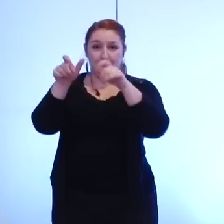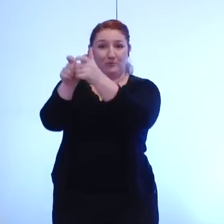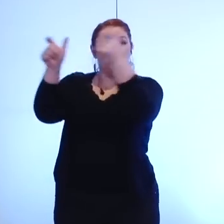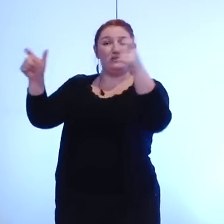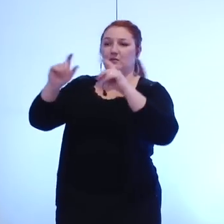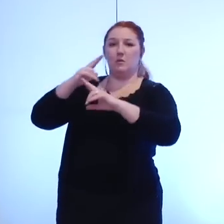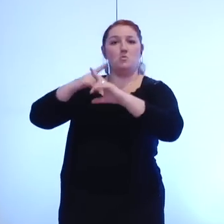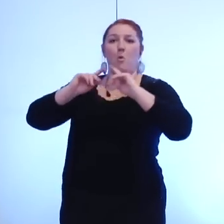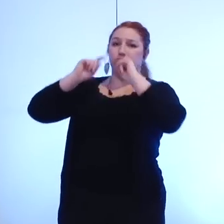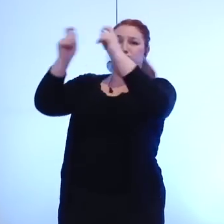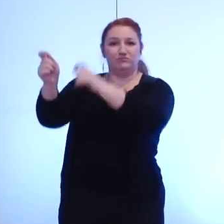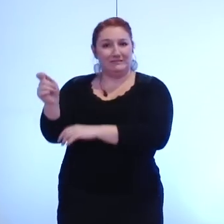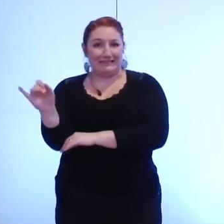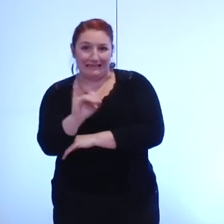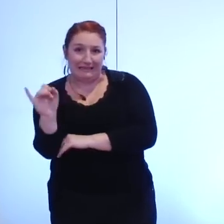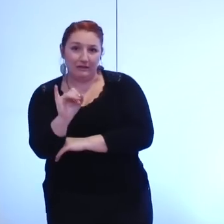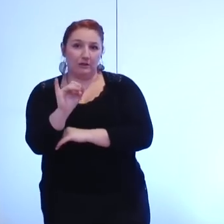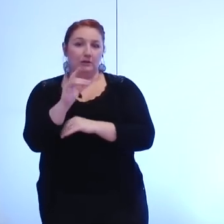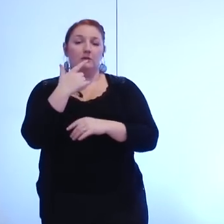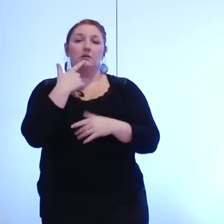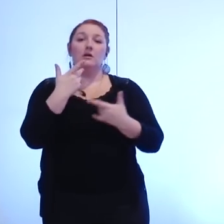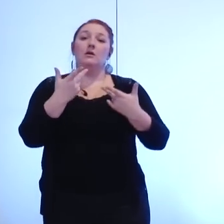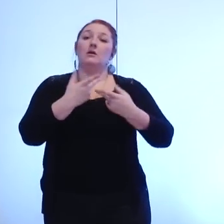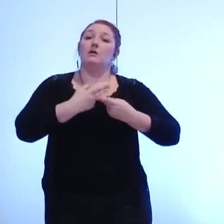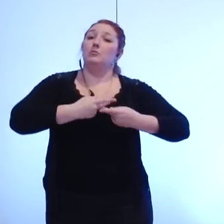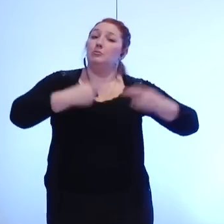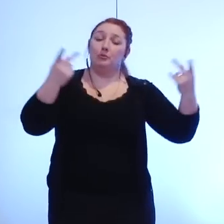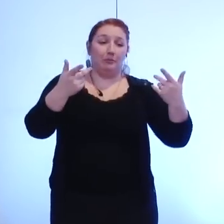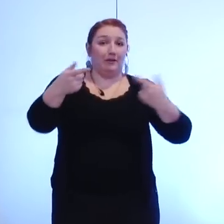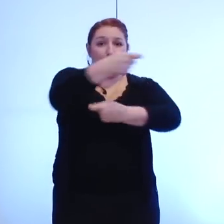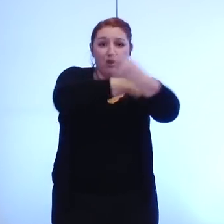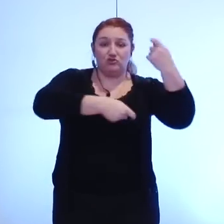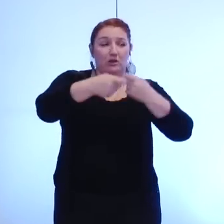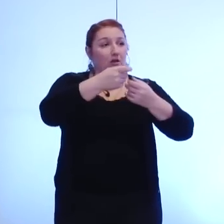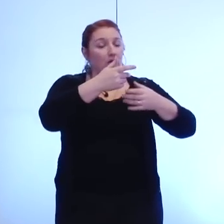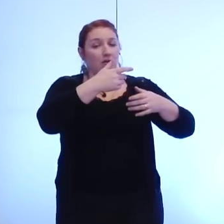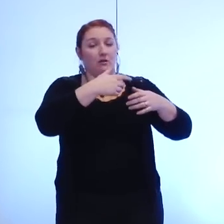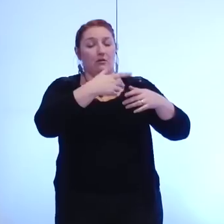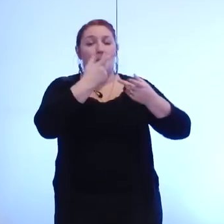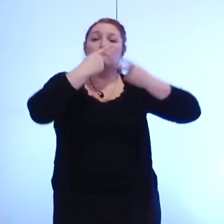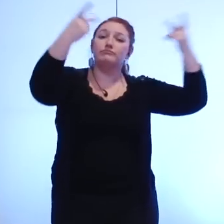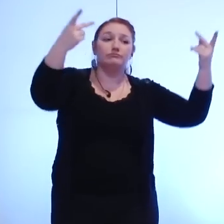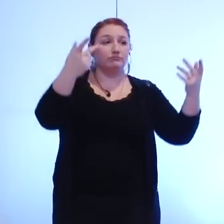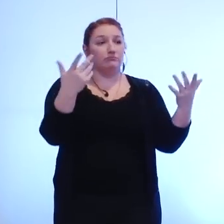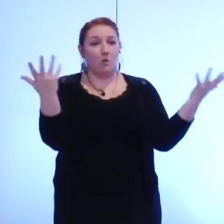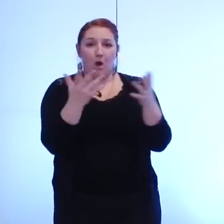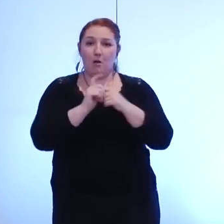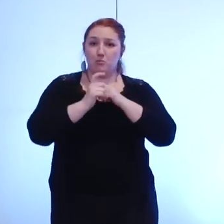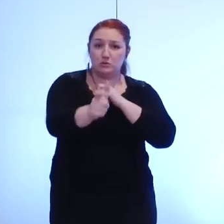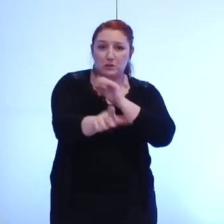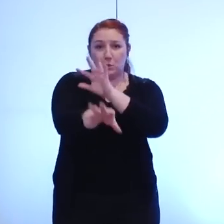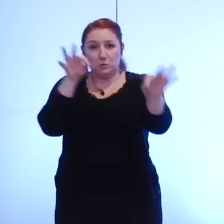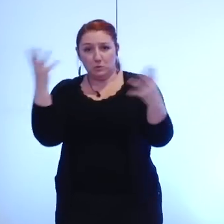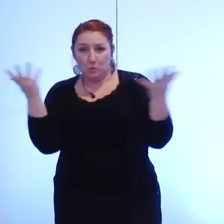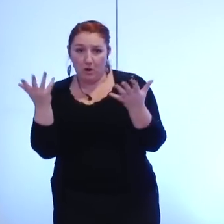de ce marché, la publicité réalisée pour l'appel public à candidature, le mode de procédure retenu, le cahier des charges techniques,